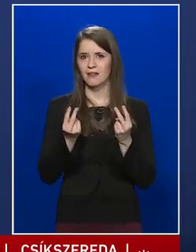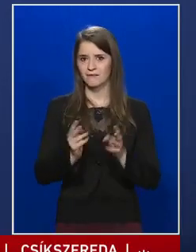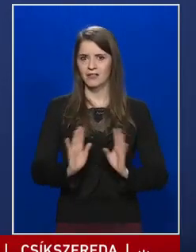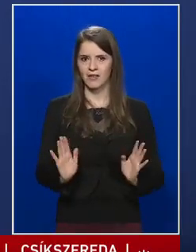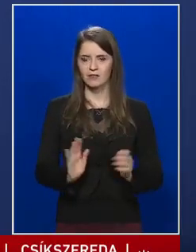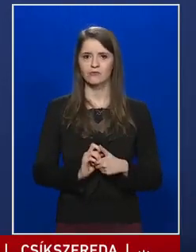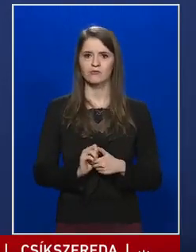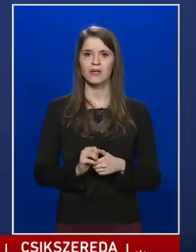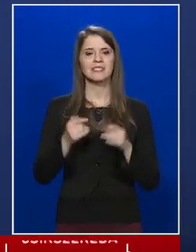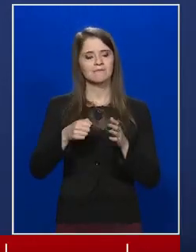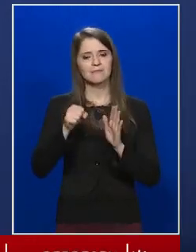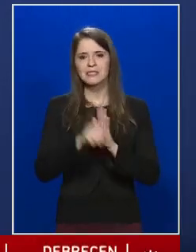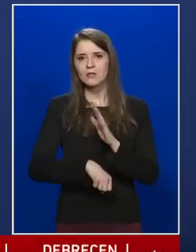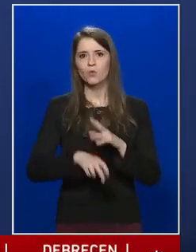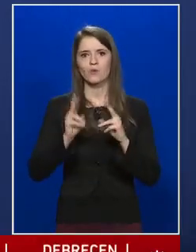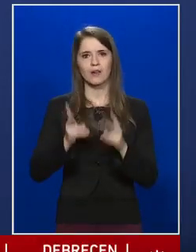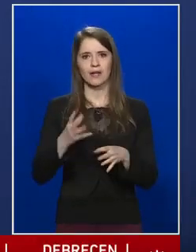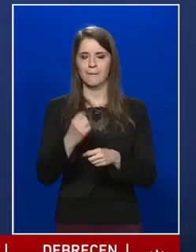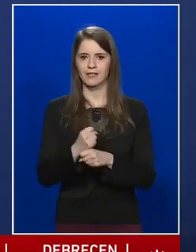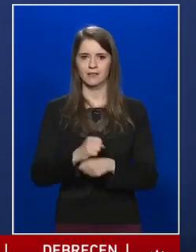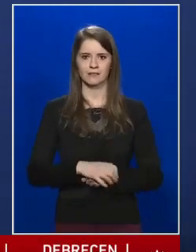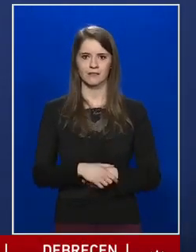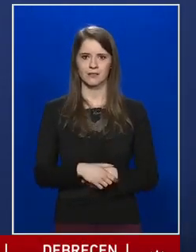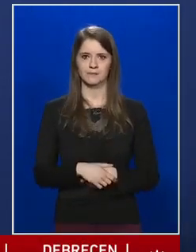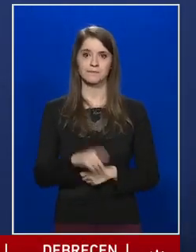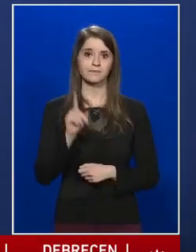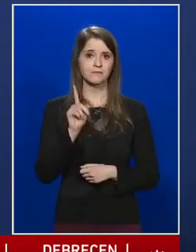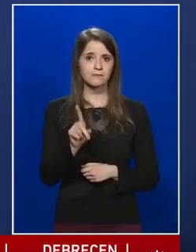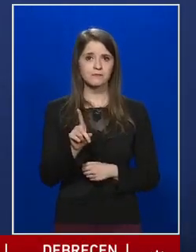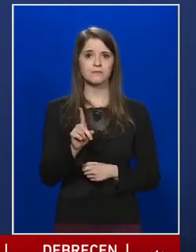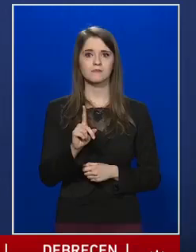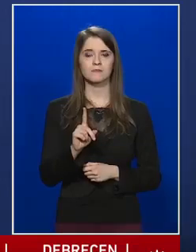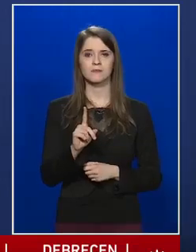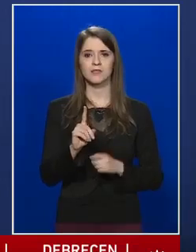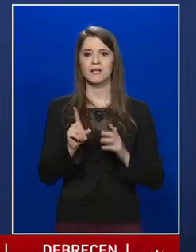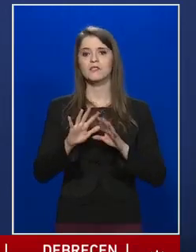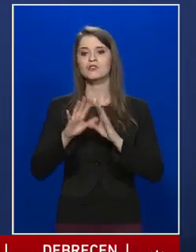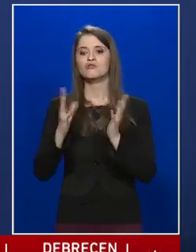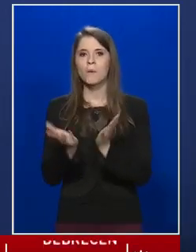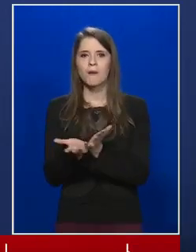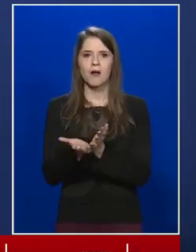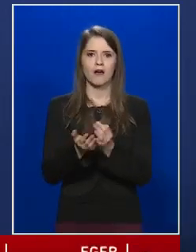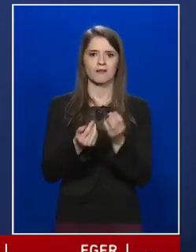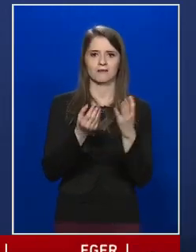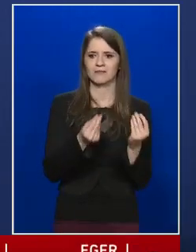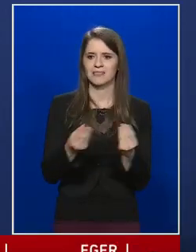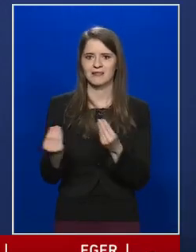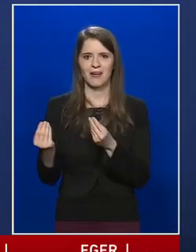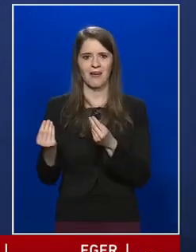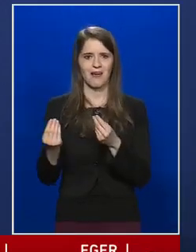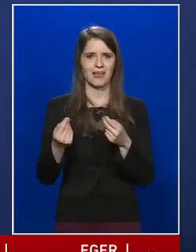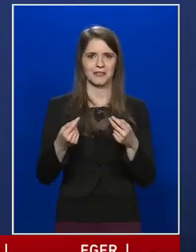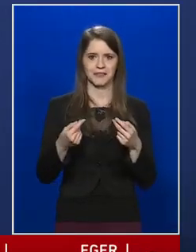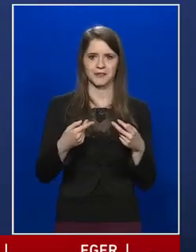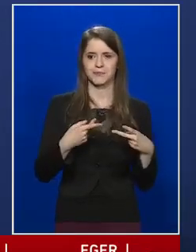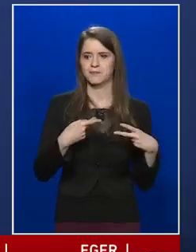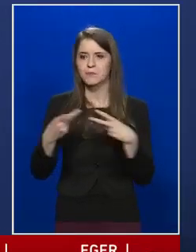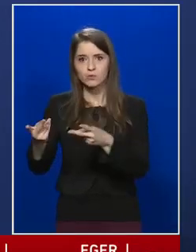van, ezt szigorúan be kell tartani. Ugyanakkor csomagot, tárgyakat lehet